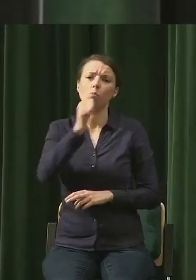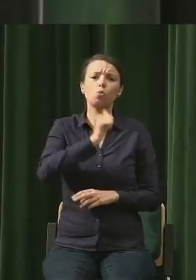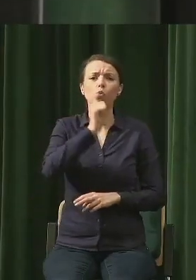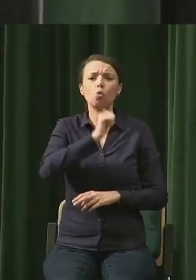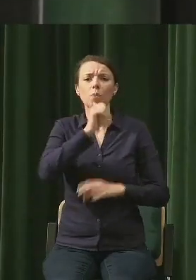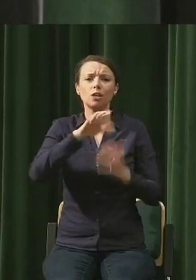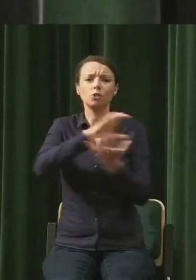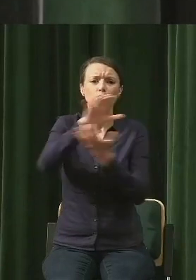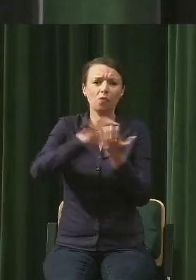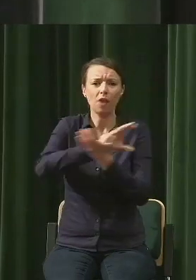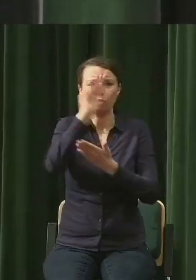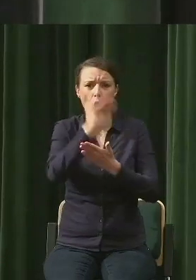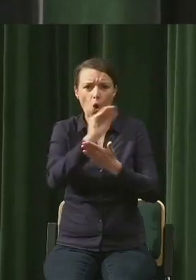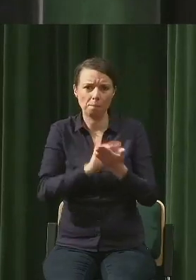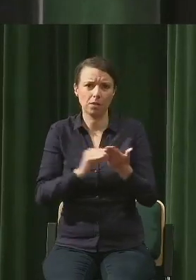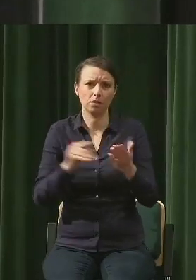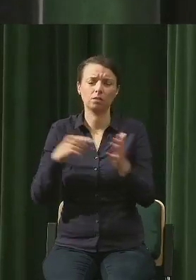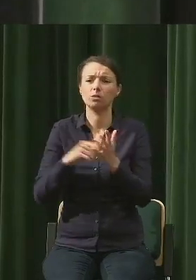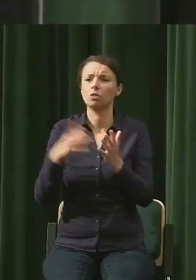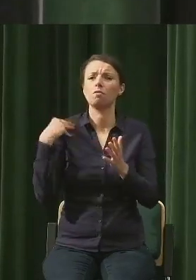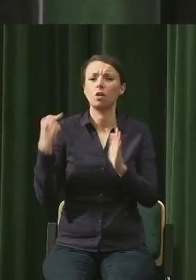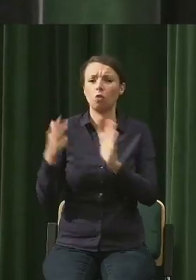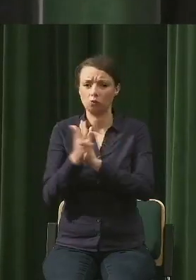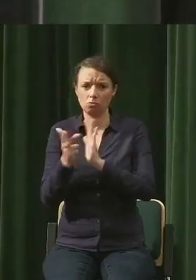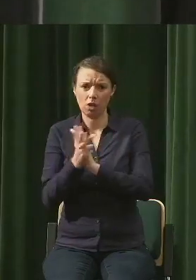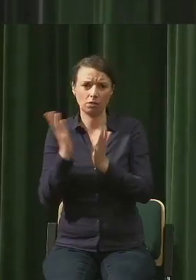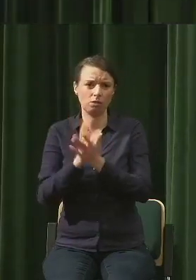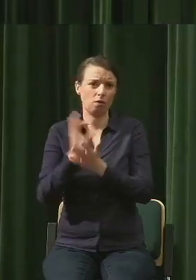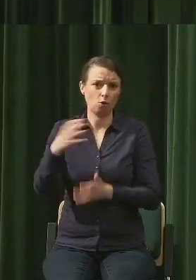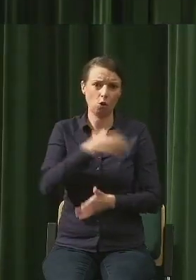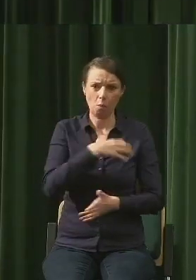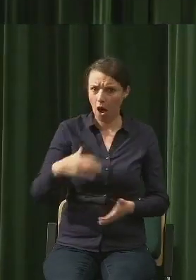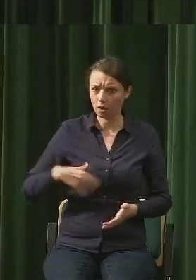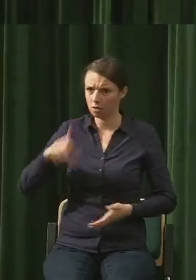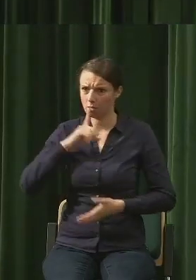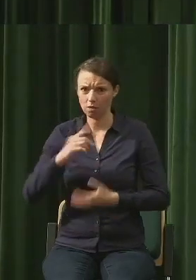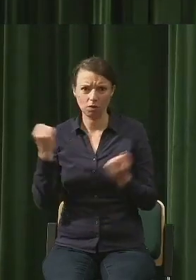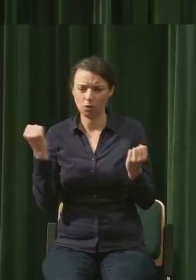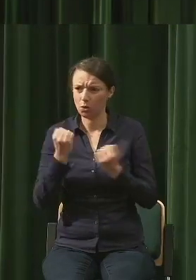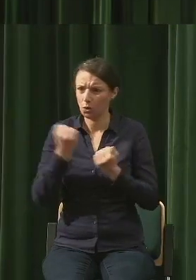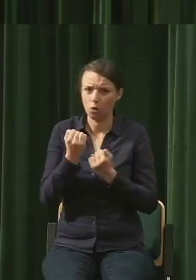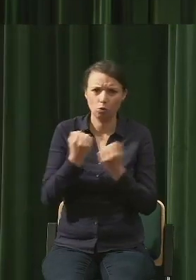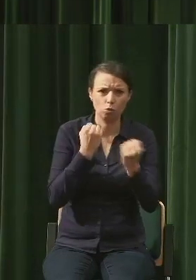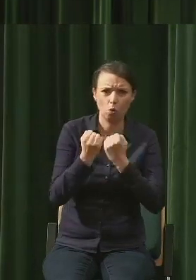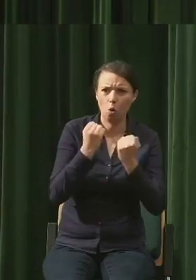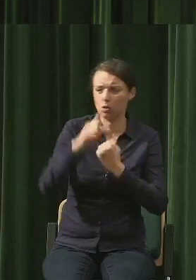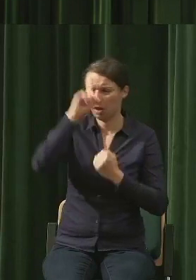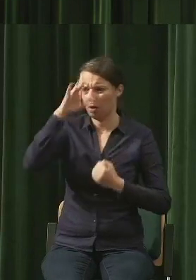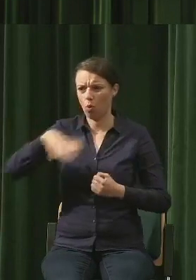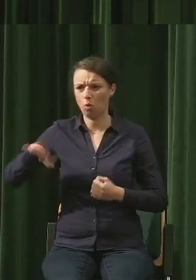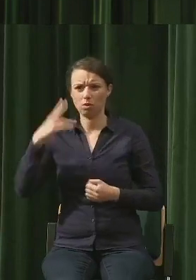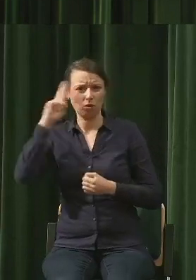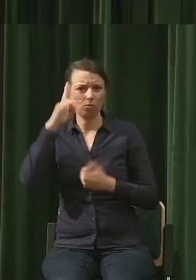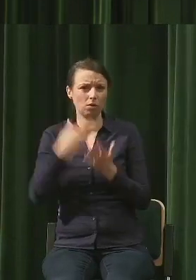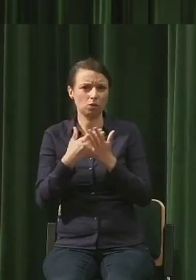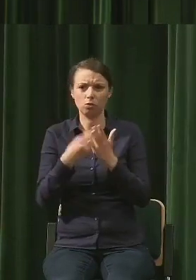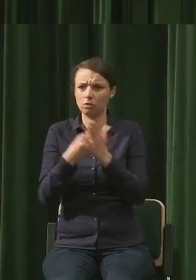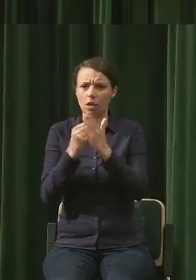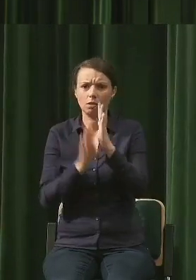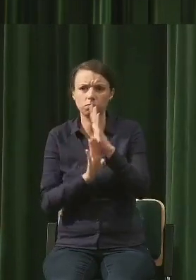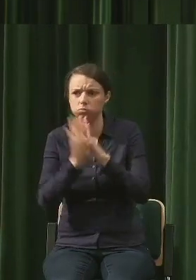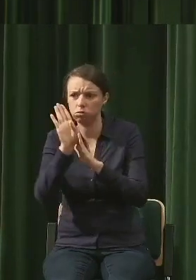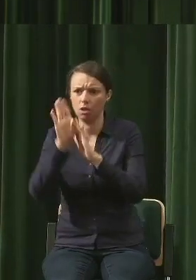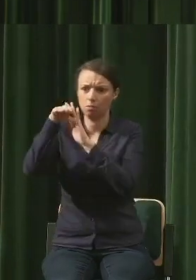gospodarka w XVIII już wieku zaczęła być na tyle skomplikowana, ludzie przestali rozumieć, dlaczego ceny rosną, spadają, ich dochody rosną, spadają,